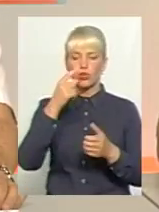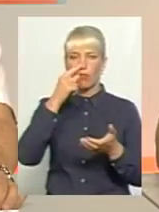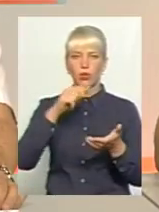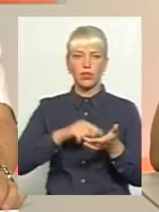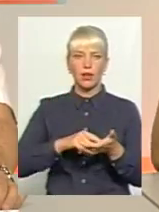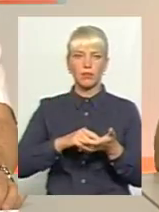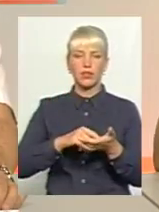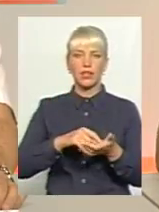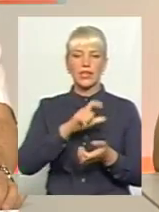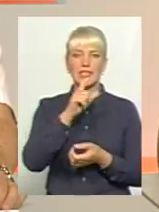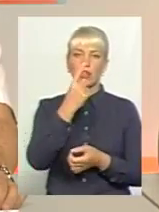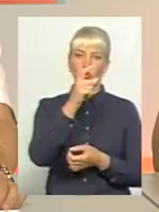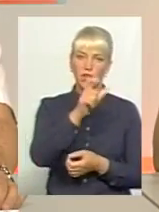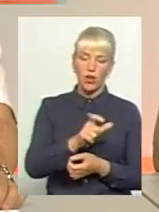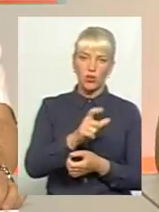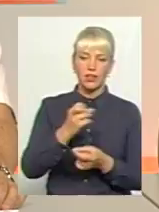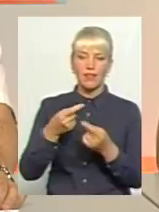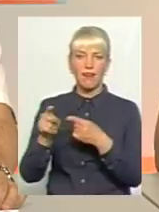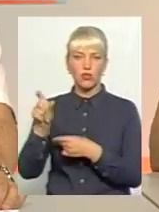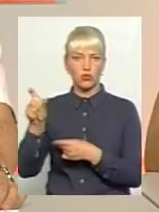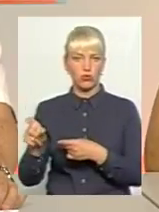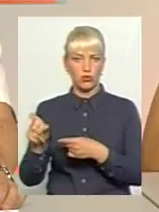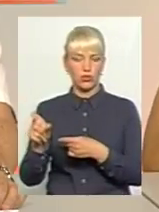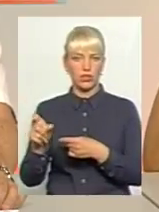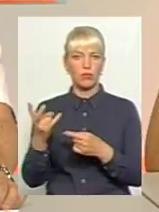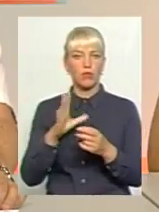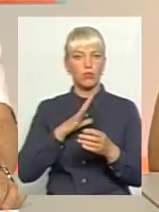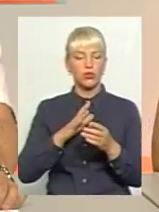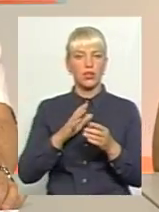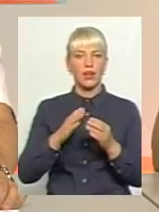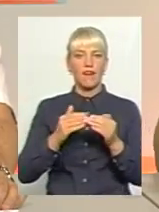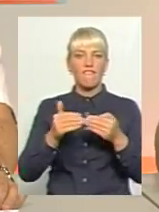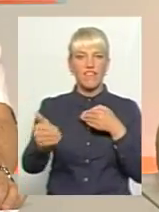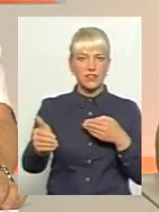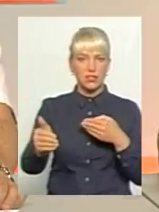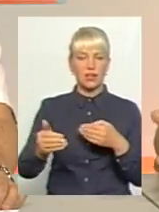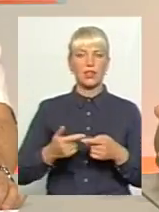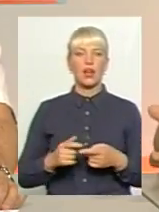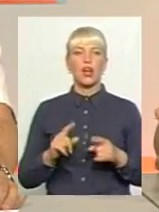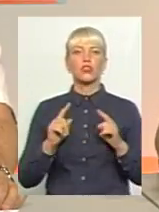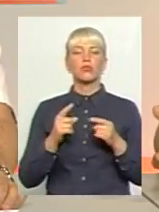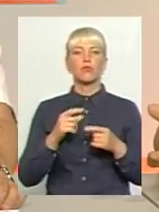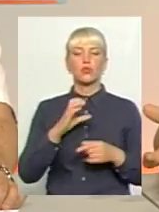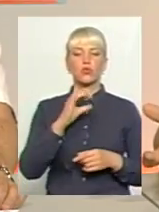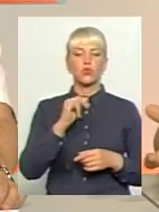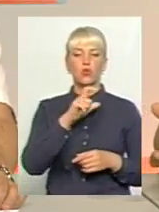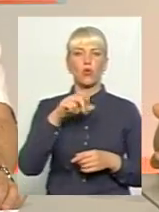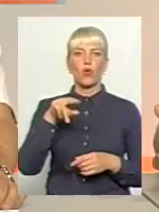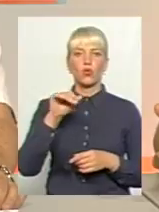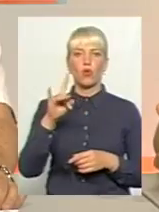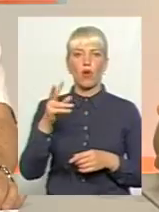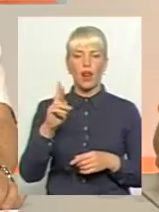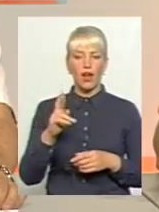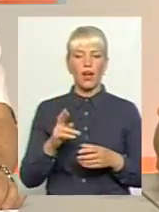людини на другу, це, якби, ну, має бути якась відстані. Ну, із-за того, що пан Суходоля отримує в аренду